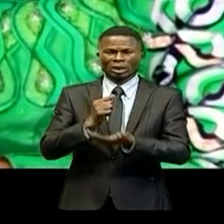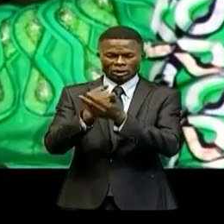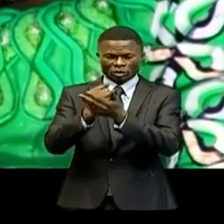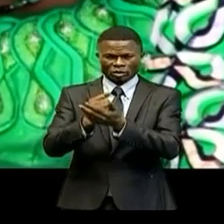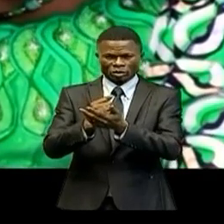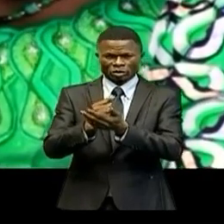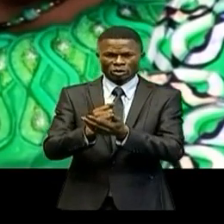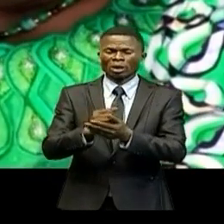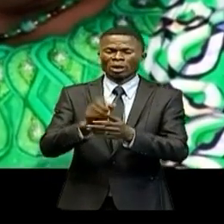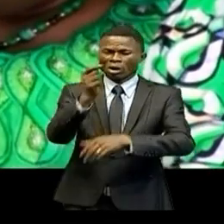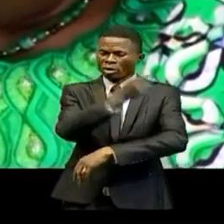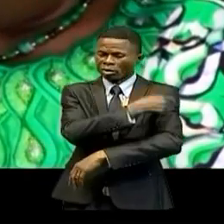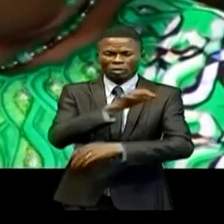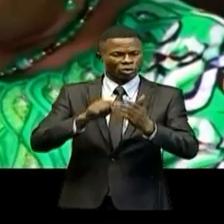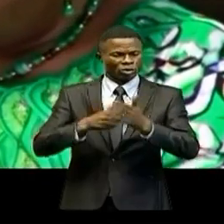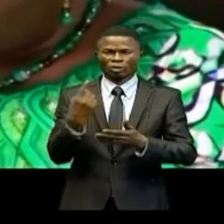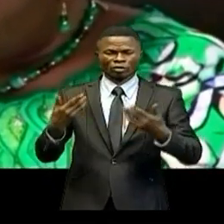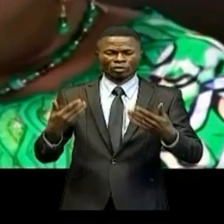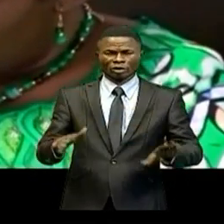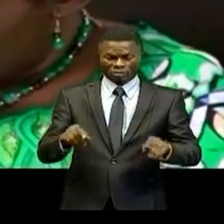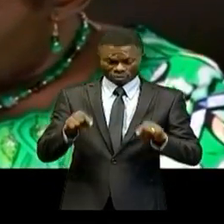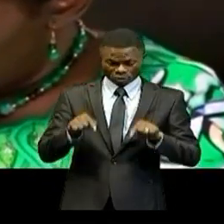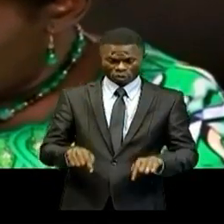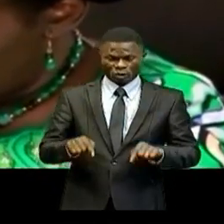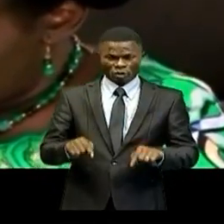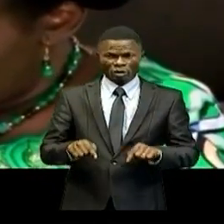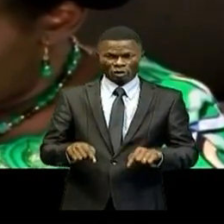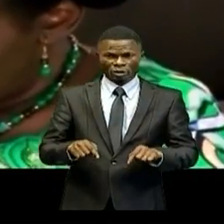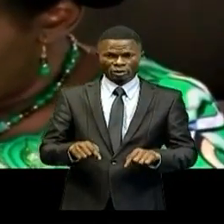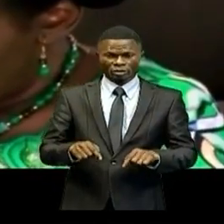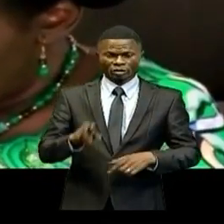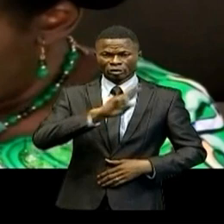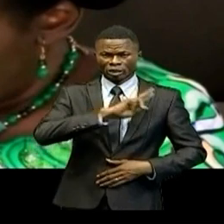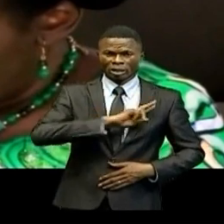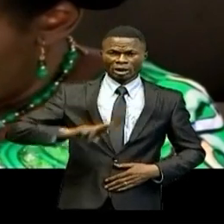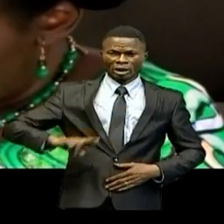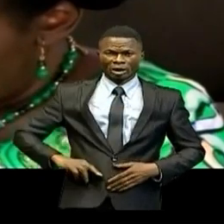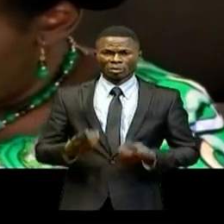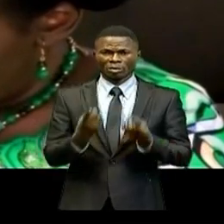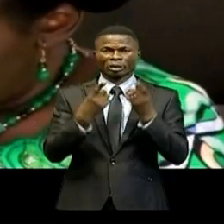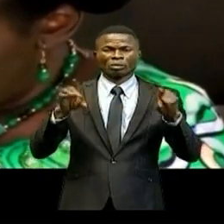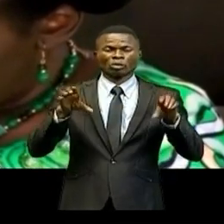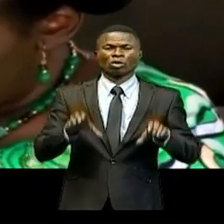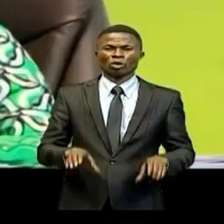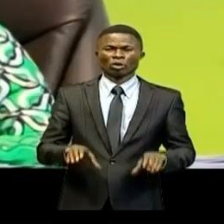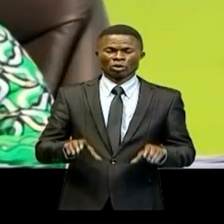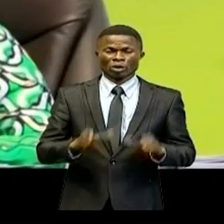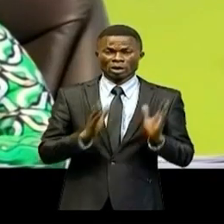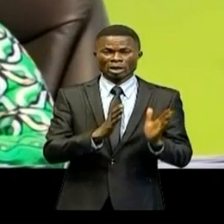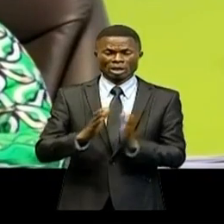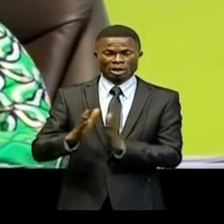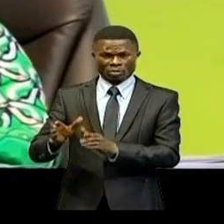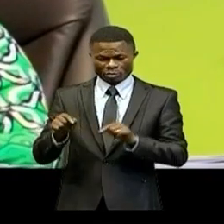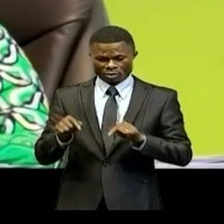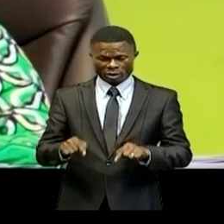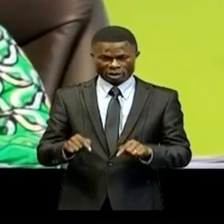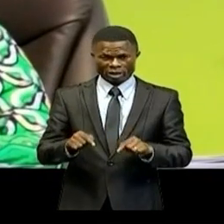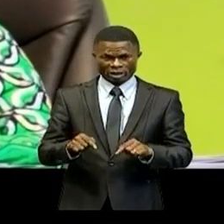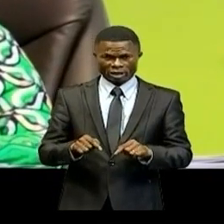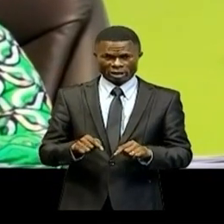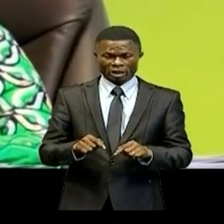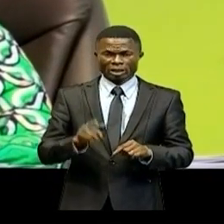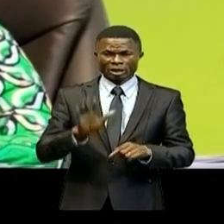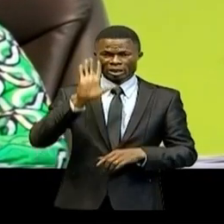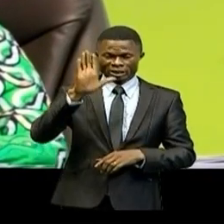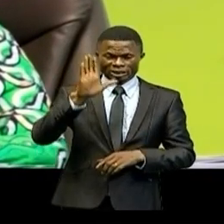en une dose. Aujourd'hui, la République démocratique du Congo dispose donc des cinq types